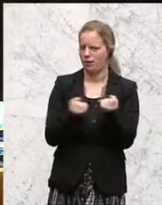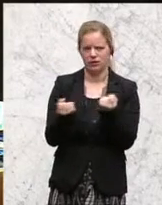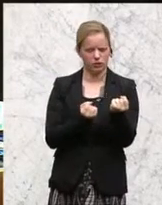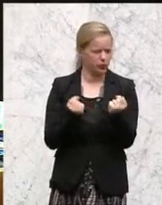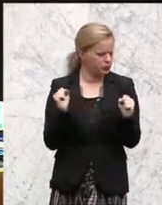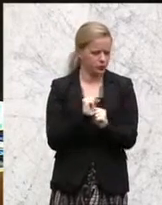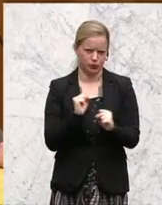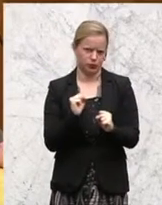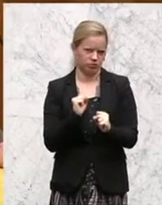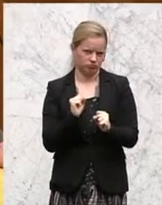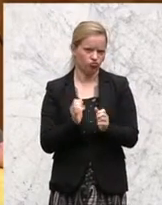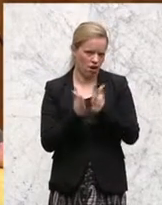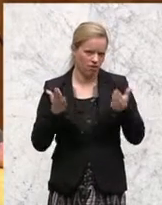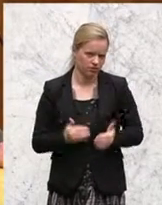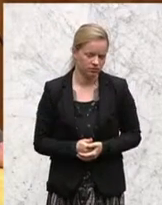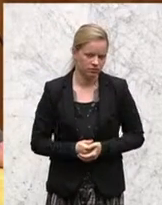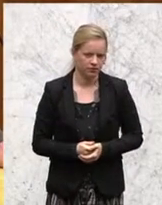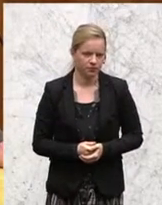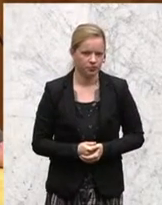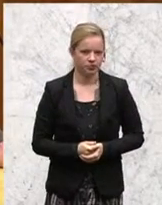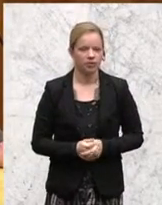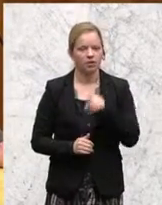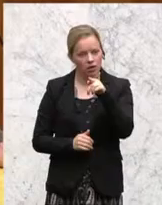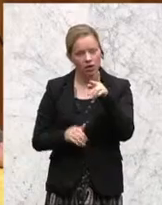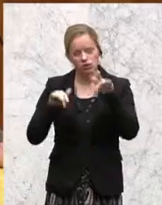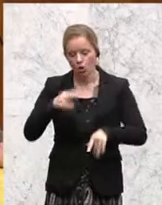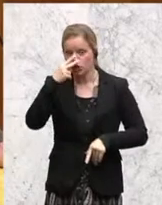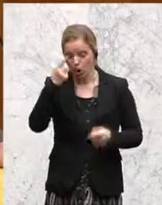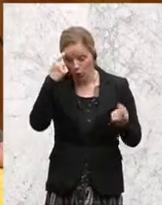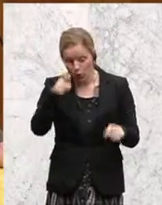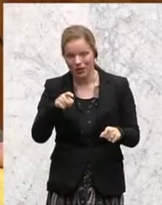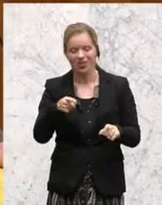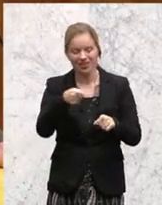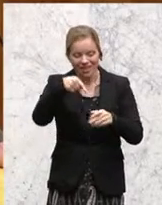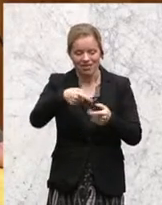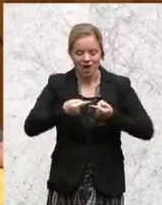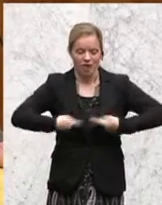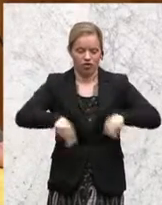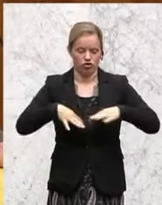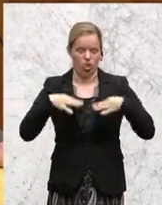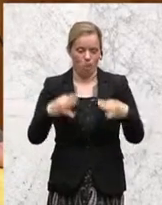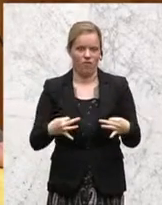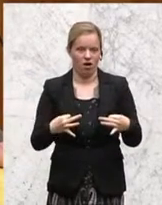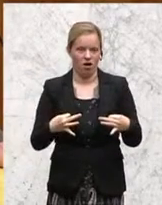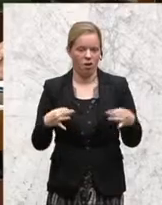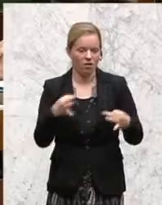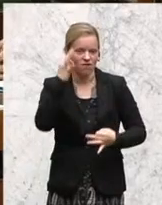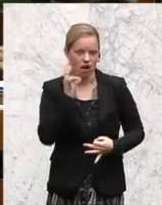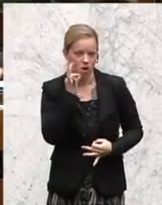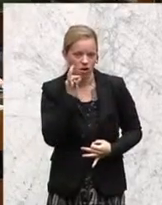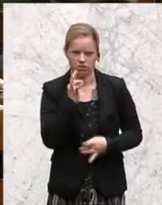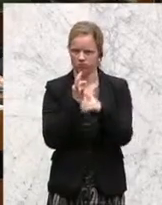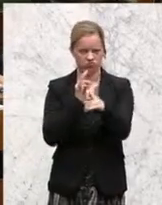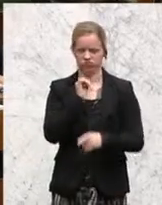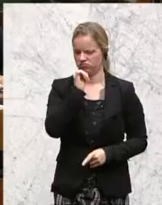eine Inländerpartei, dann würden Sie sich auch um die inländischen Opfer, um die Frauen kümmern. Das sind Sie nicht. Sie sind nur eine Anti